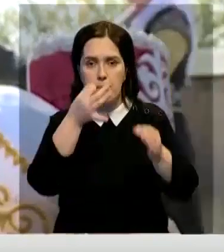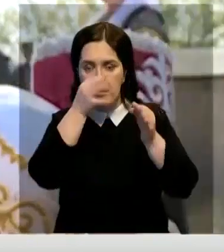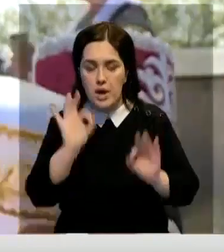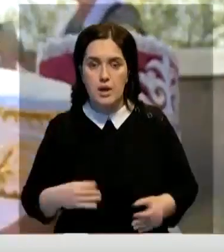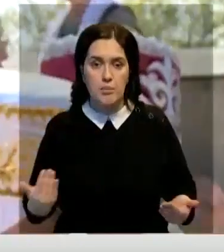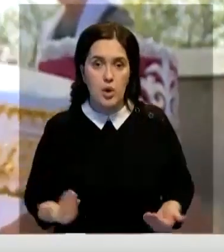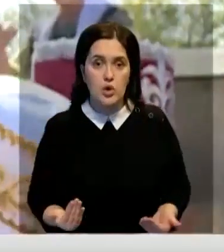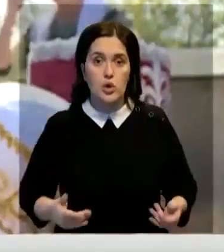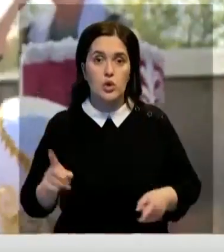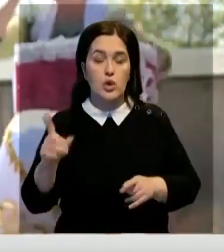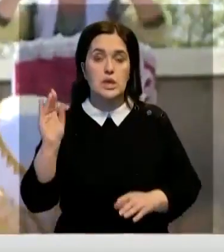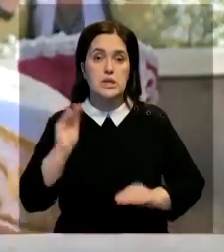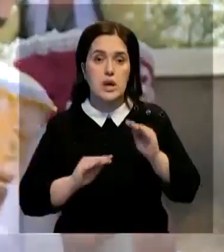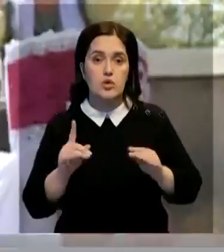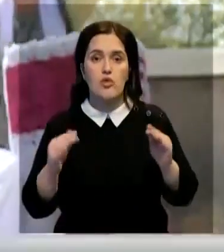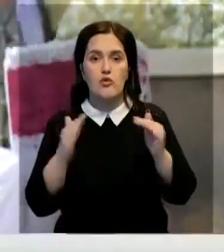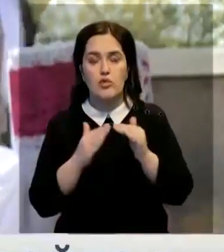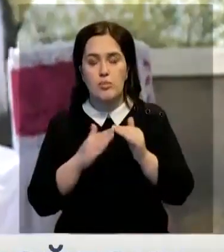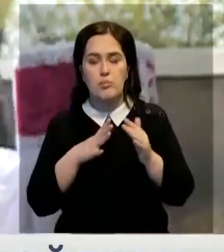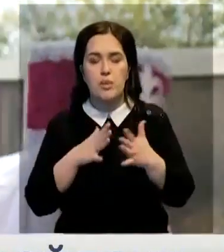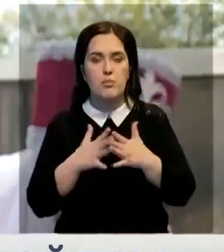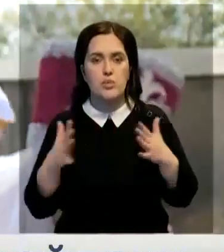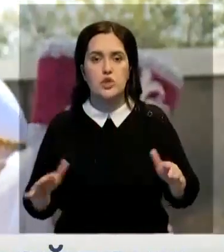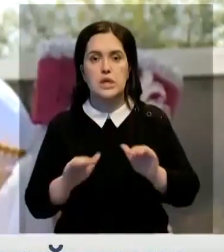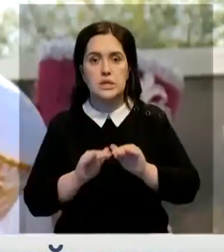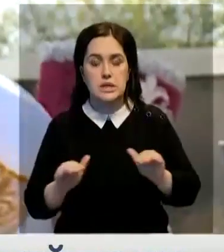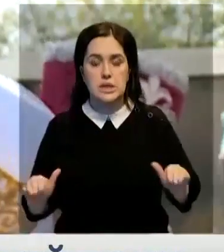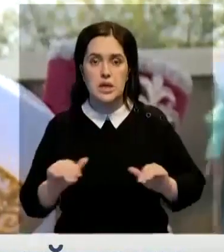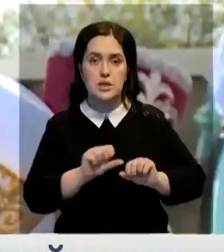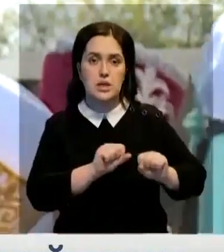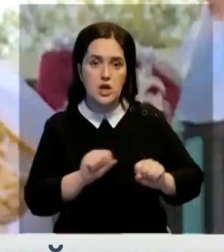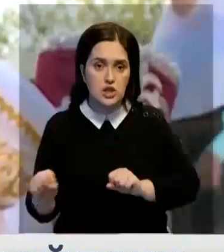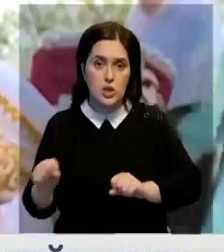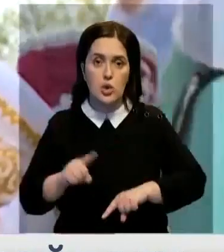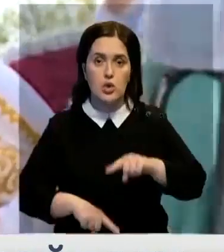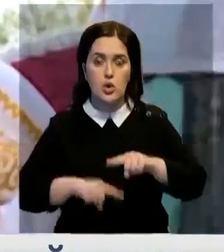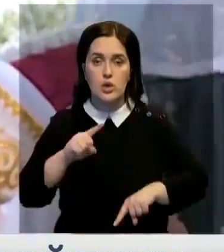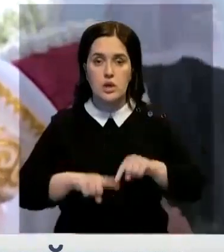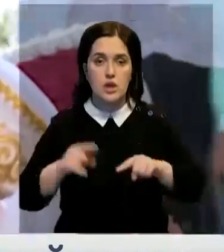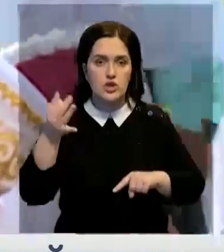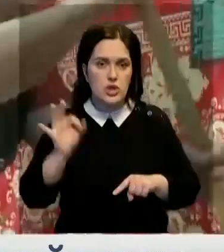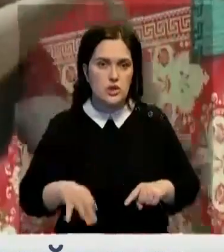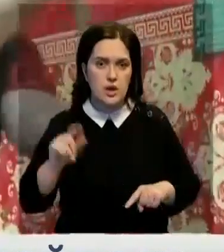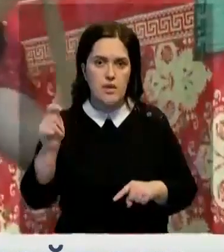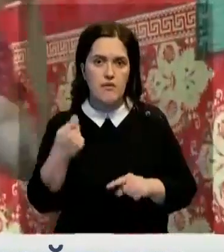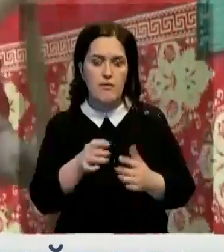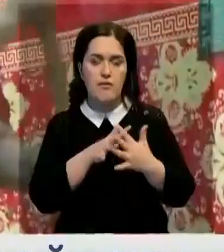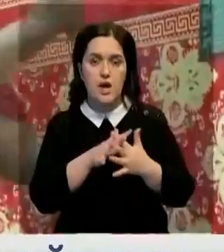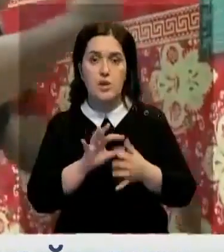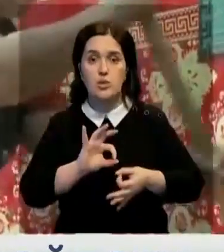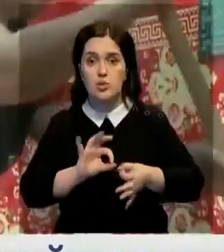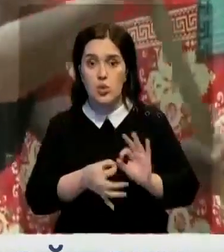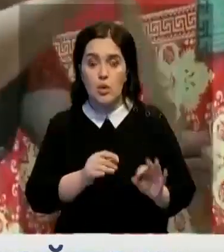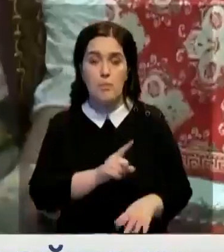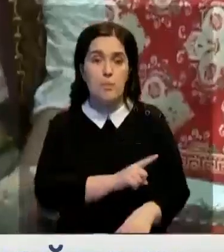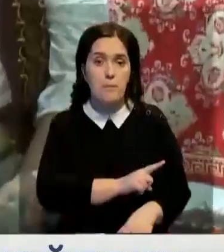Также орнамент создавали, чтобы в доме было больше детей, защитников родины, ведь кочевники часто воевали. Тонкости мастерства